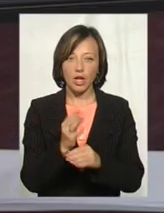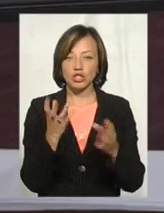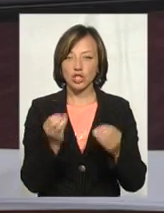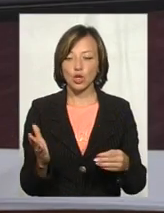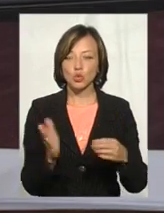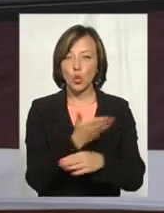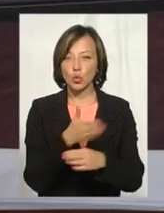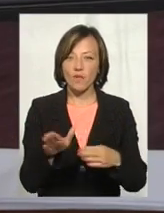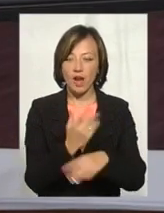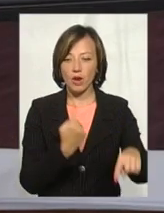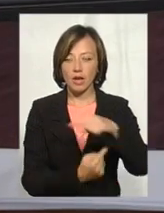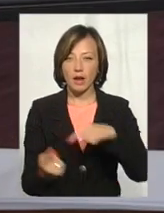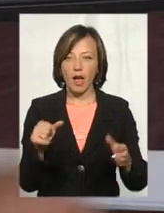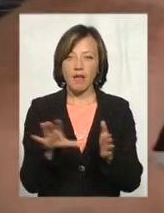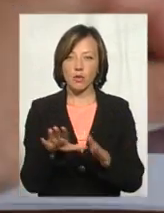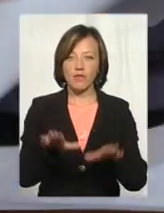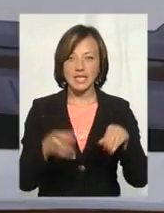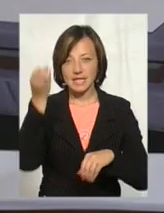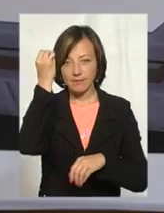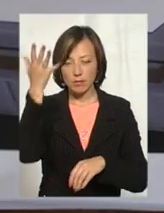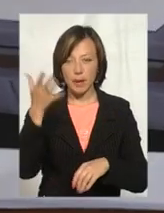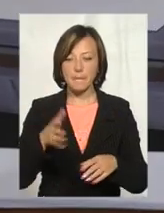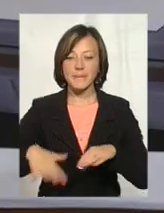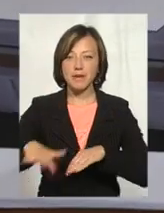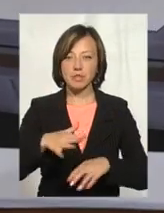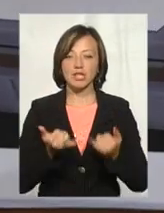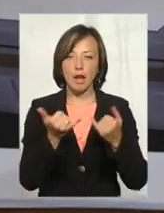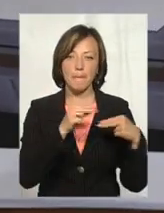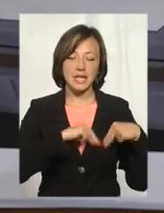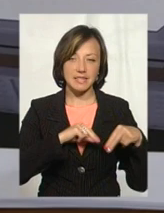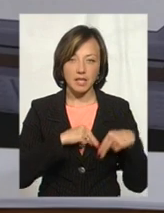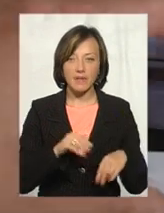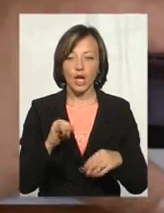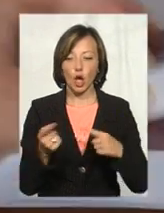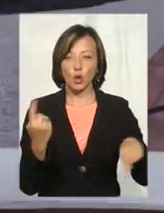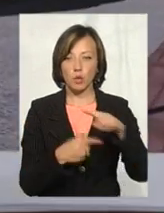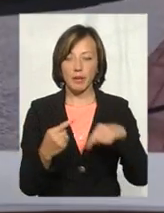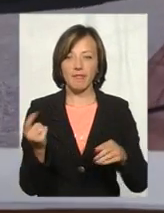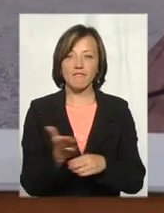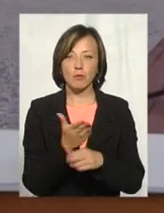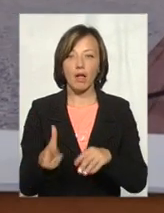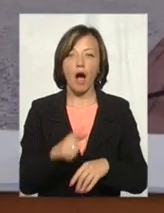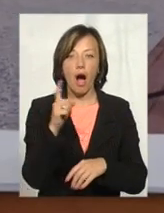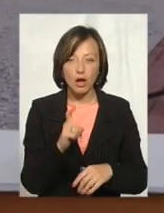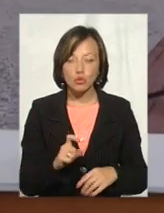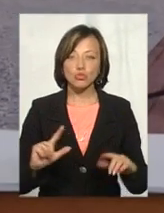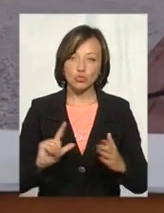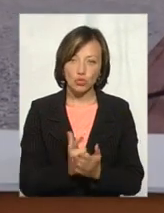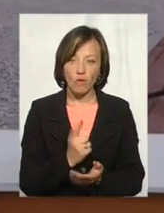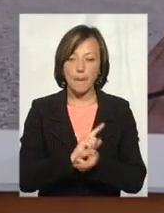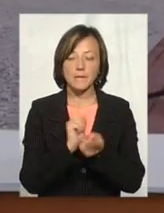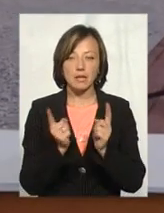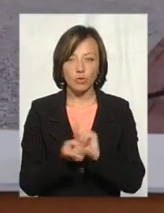сортувальною лінією, електронними вагами, цивілізованим адмінприміщенням для працівників та турбіною для виробітку газу, знову ж таки, який